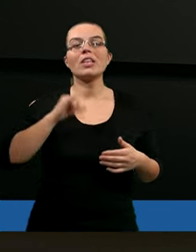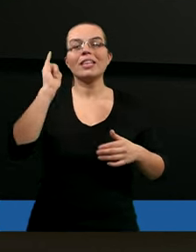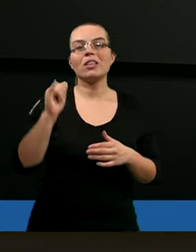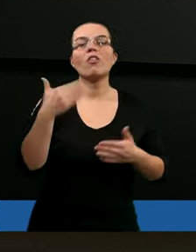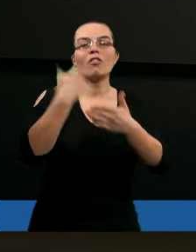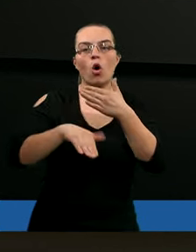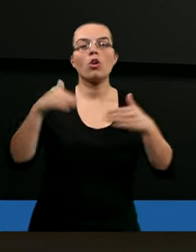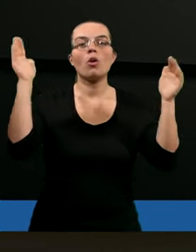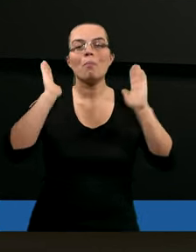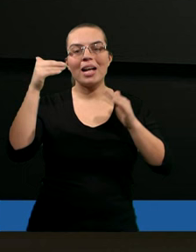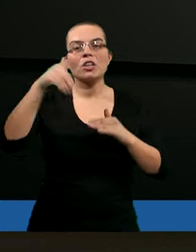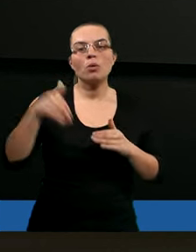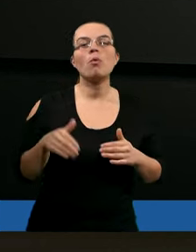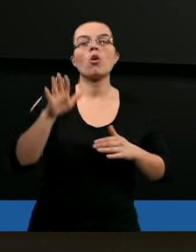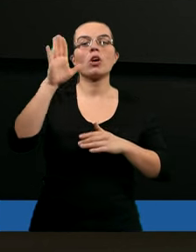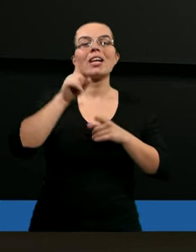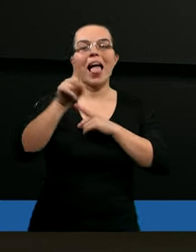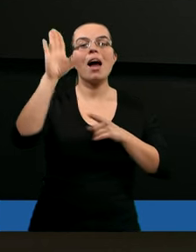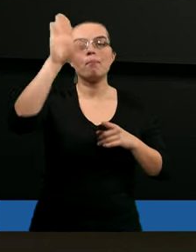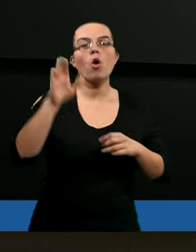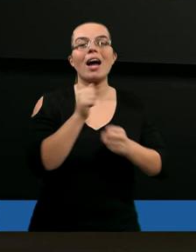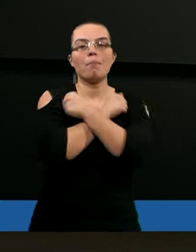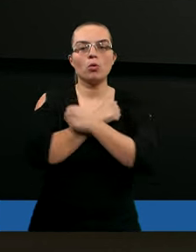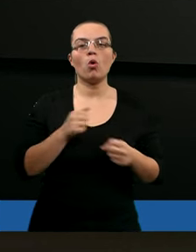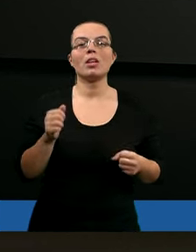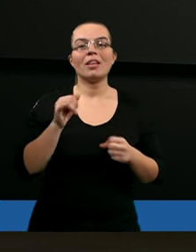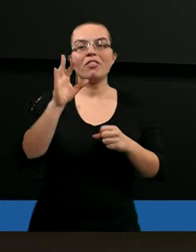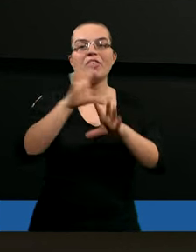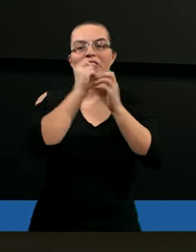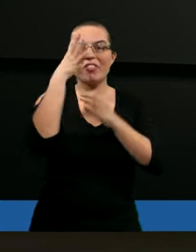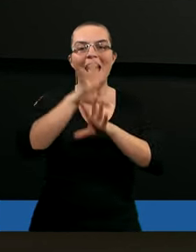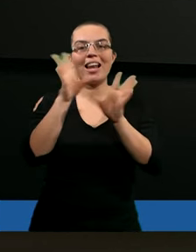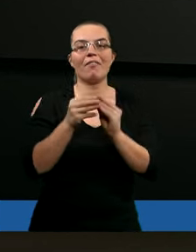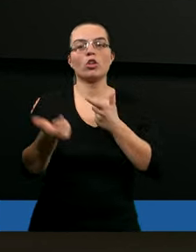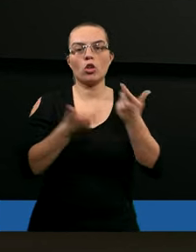końcu Boże rządy będą absolutne w całym wszechświecie.